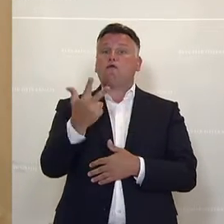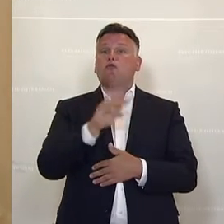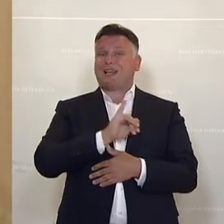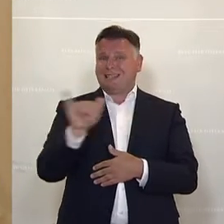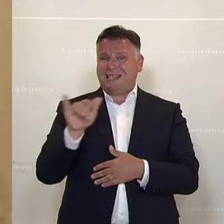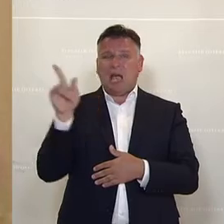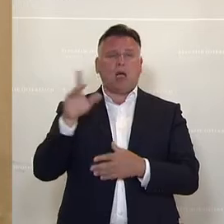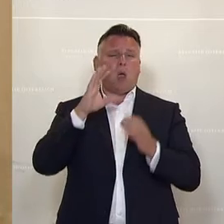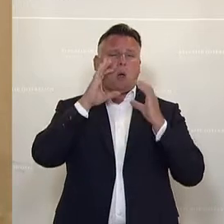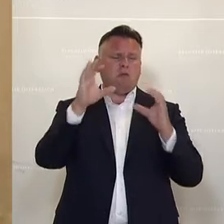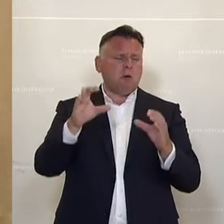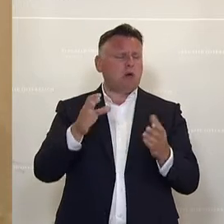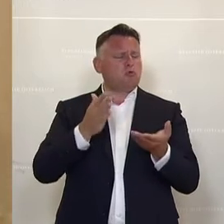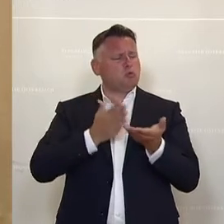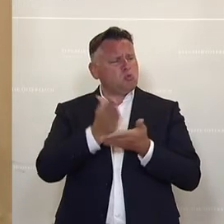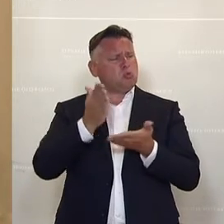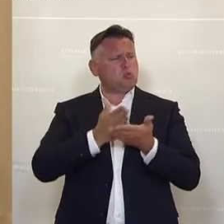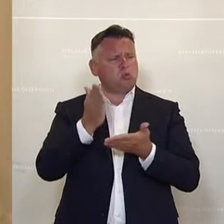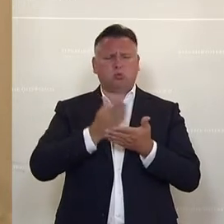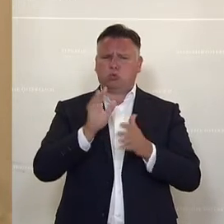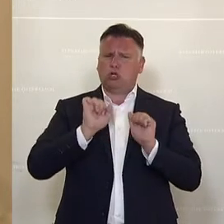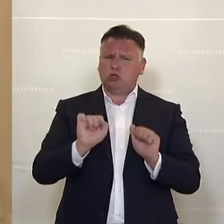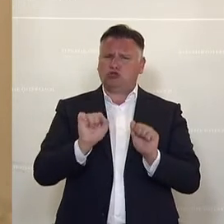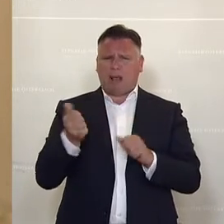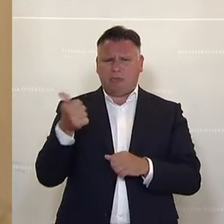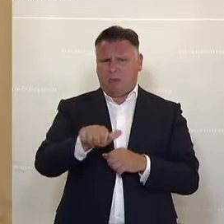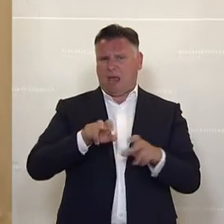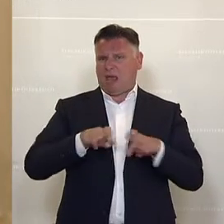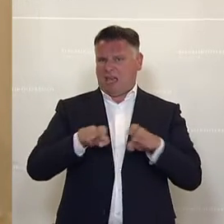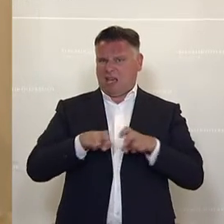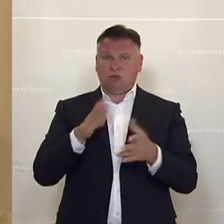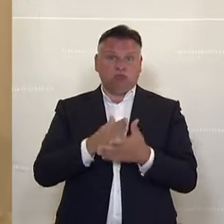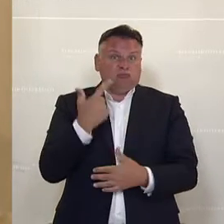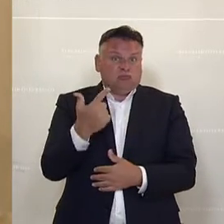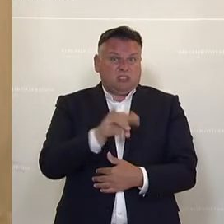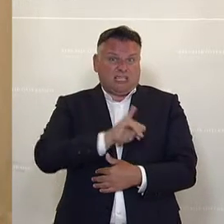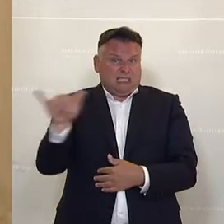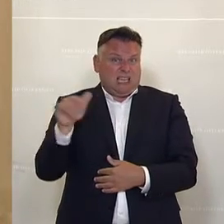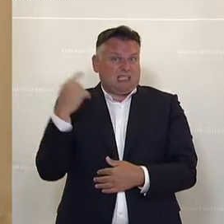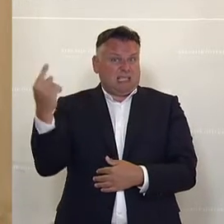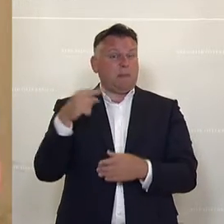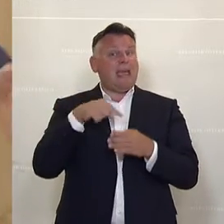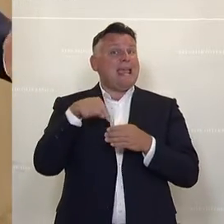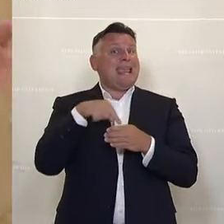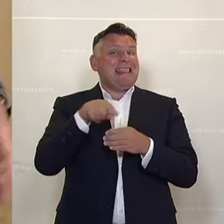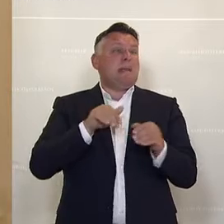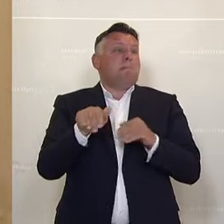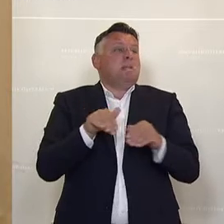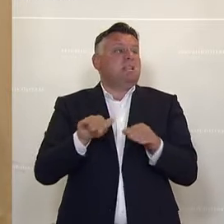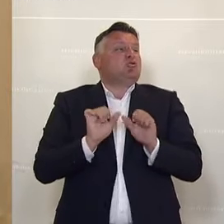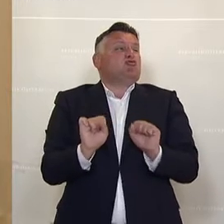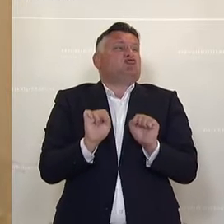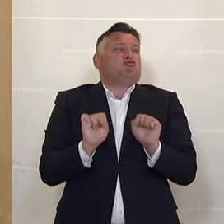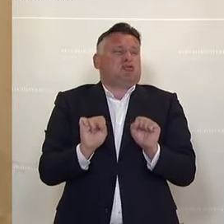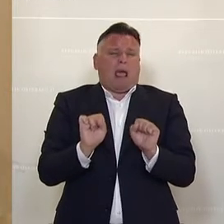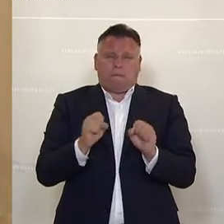durchgehend an einer Regierung beteiligt. Seit mehr als 20 Jahren stellt sie den Innenminister und damit für